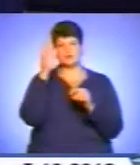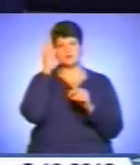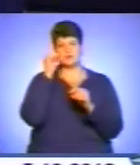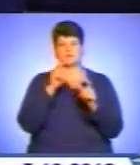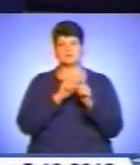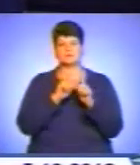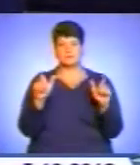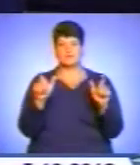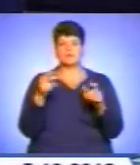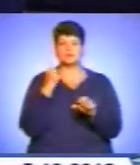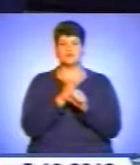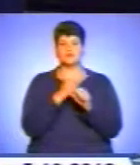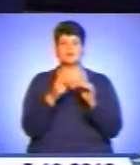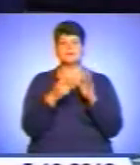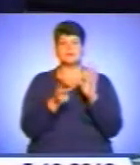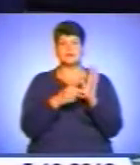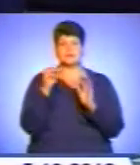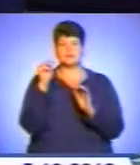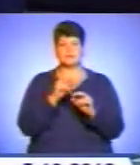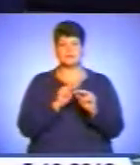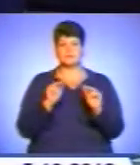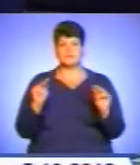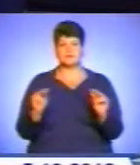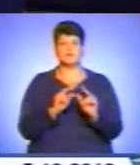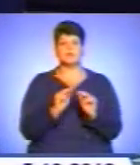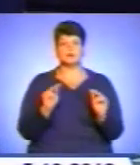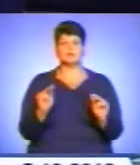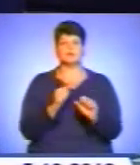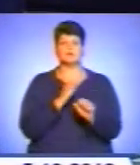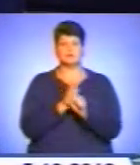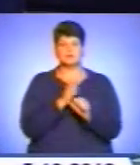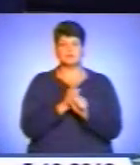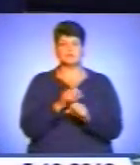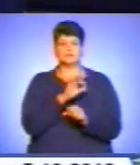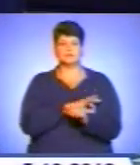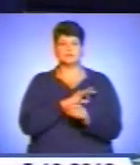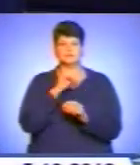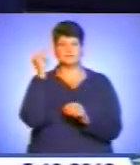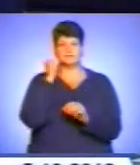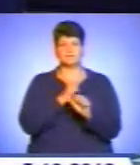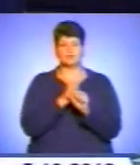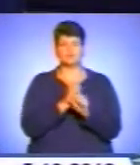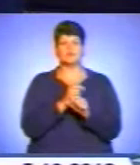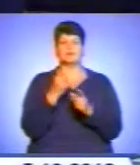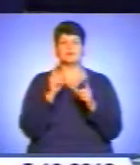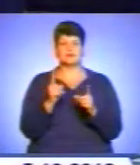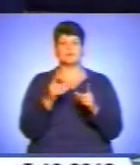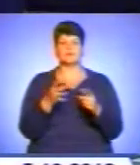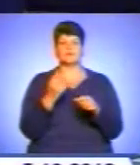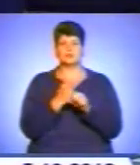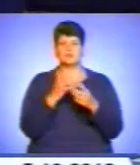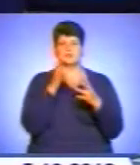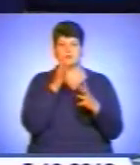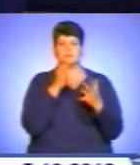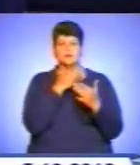У них працюють понад 17 тисяч педагогів. Учителі здійснюють навчальну виховну роботу не тільки в урочний час. Чимало дітей залишаються